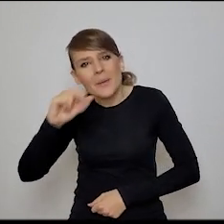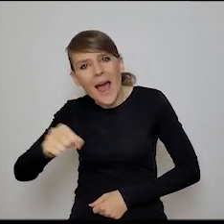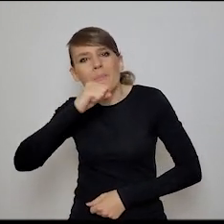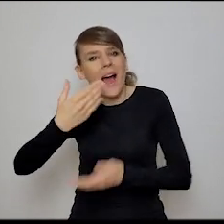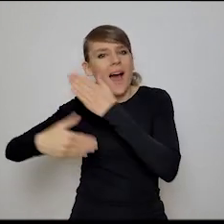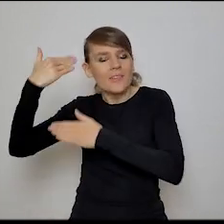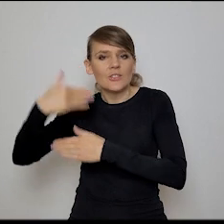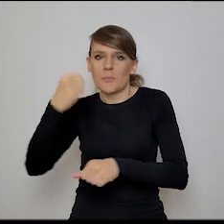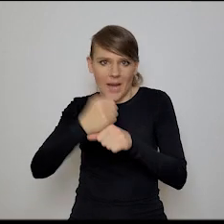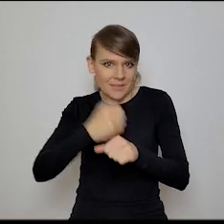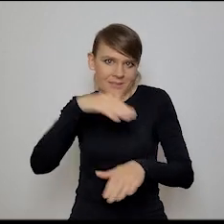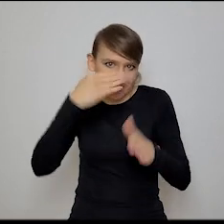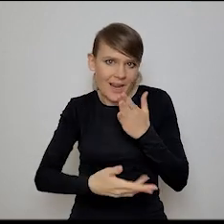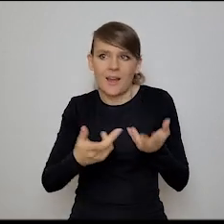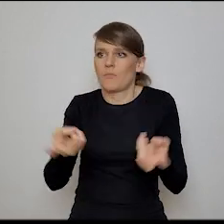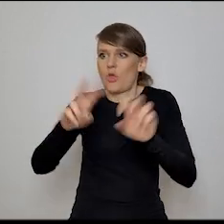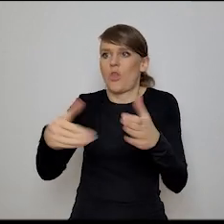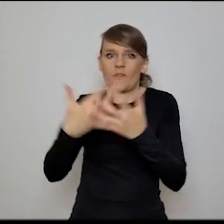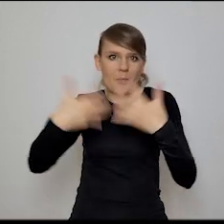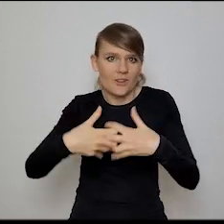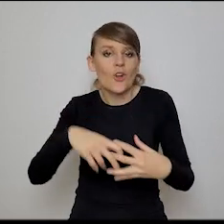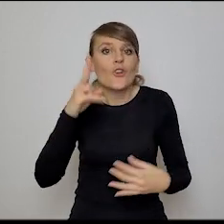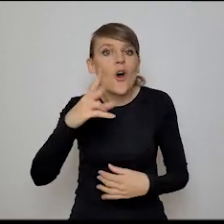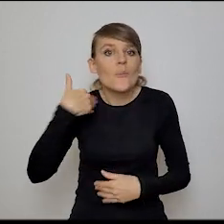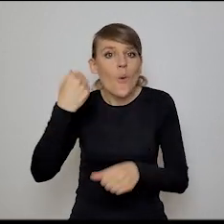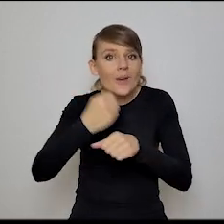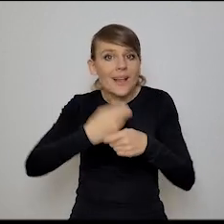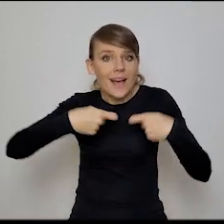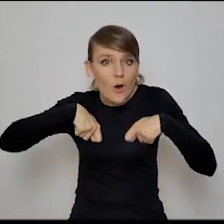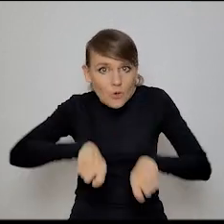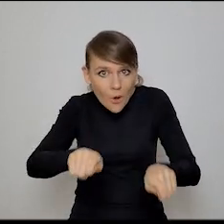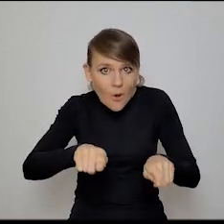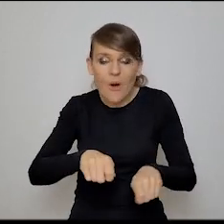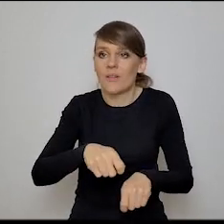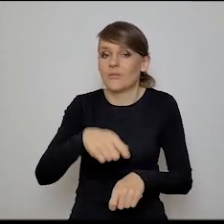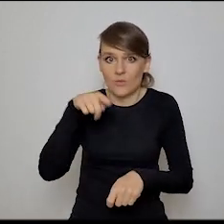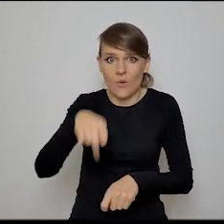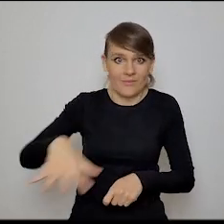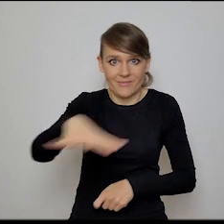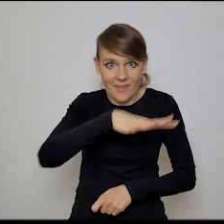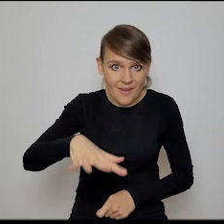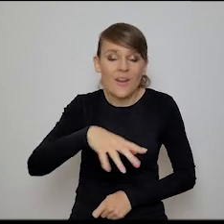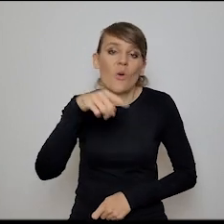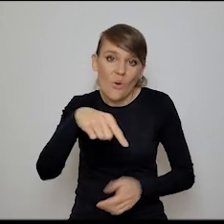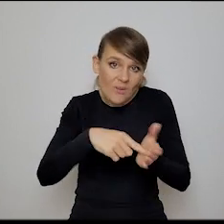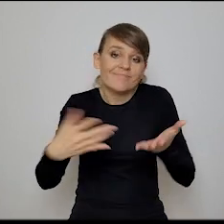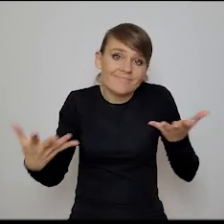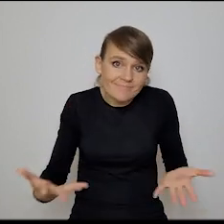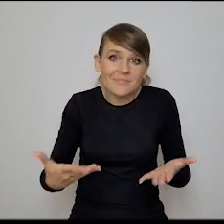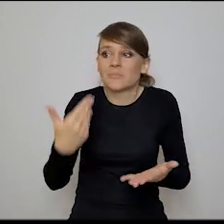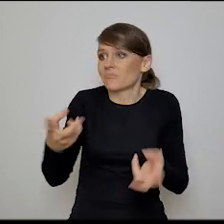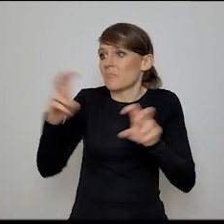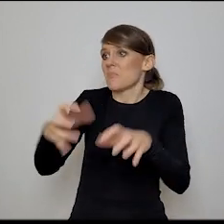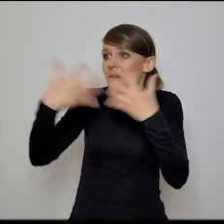zwłaszcza w tej części świata, w większości pracującym na roli, tak? Albo w rolnictwie. I